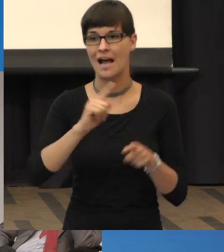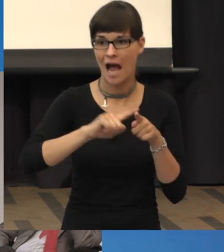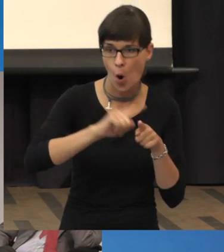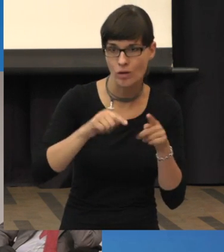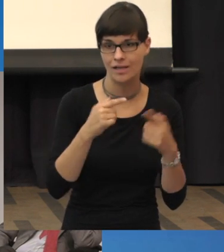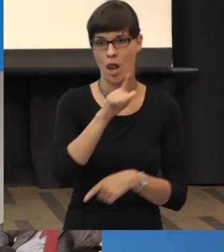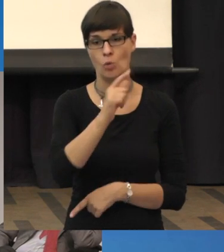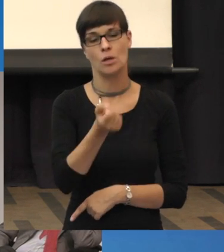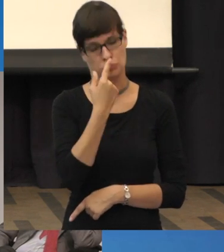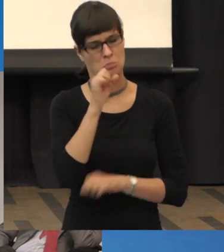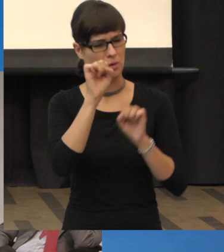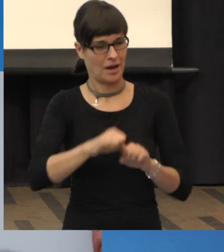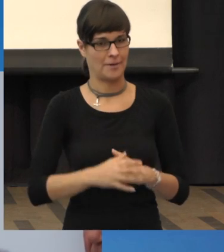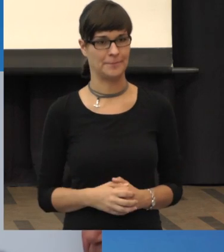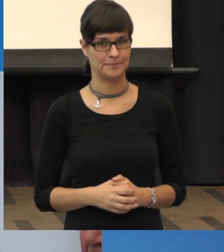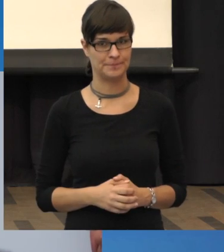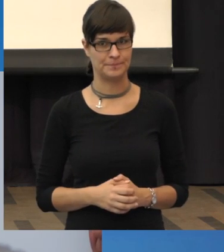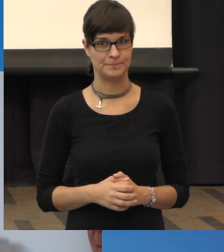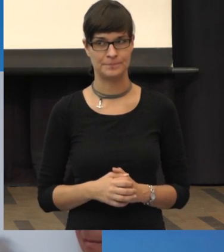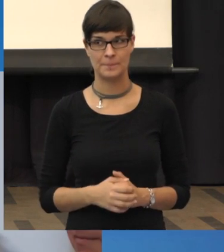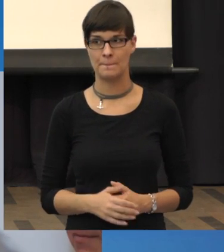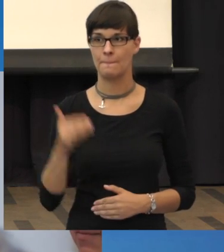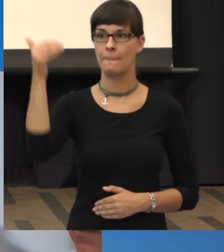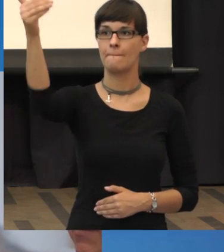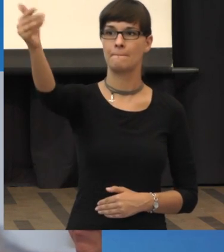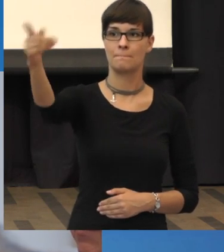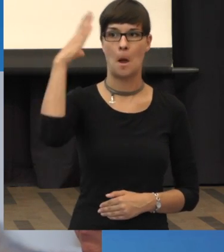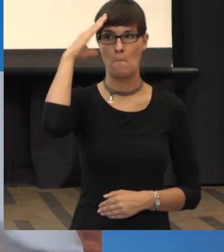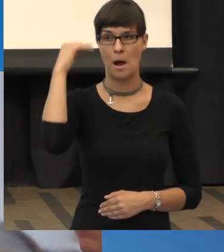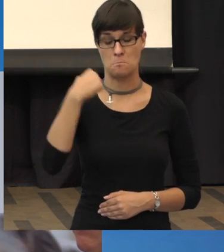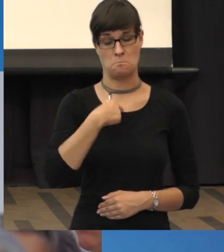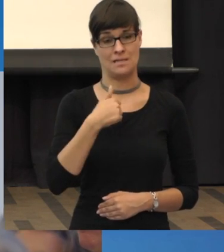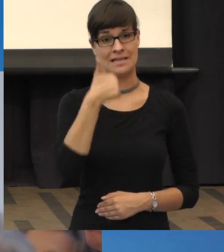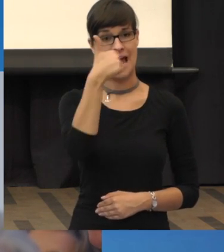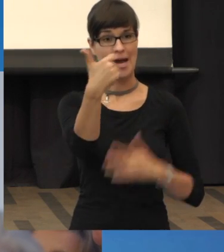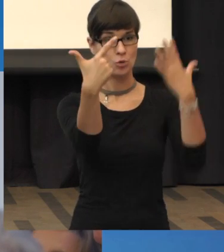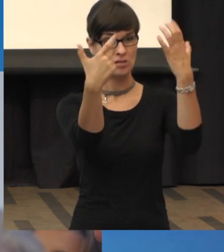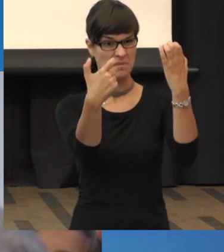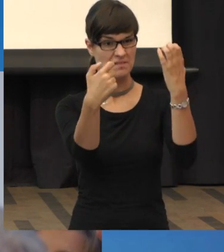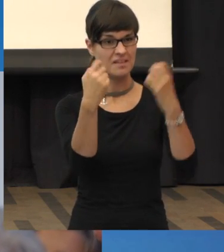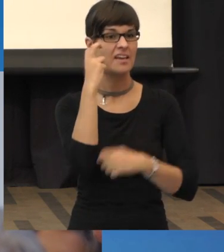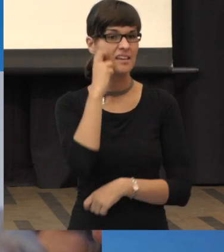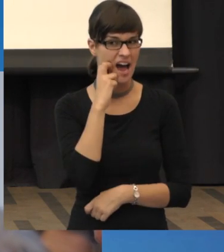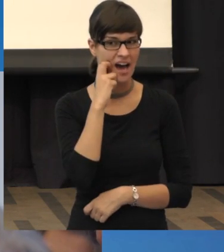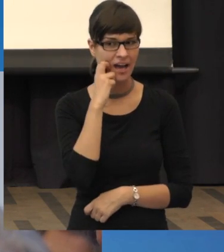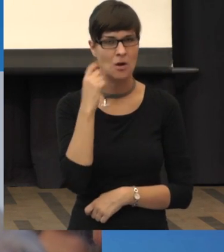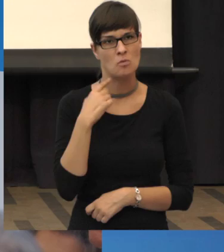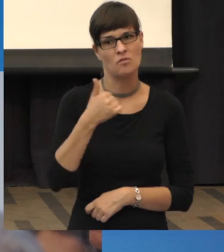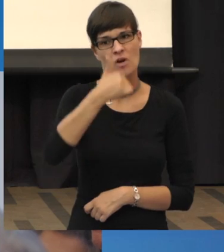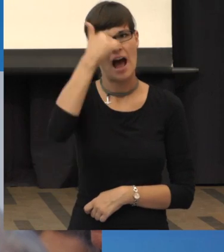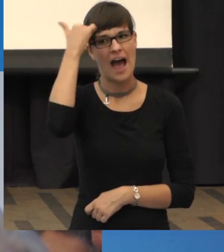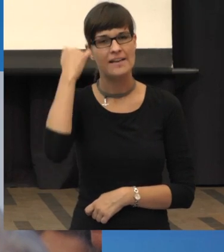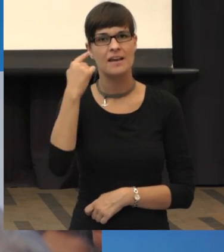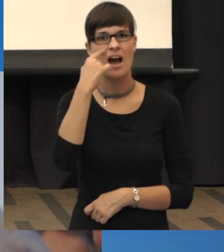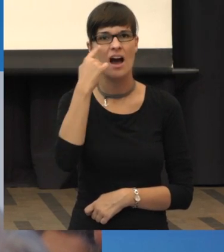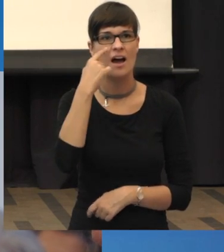ich bin 71 Jahre alt und ich habe seit einem Jahr wie ein Spinnennetz auf den Augapfel. Das heißt,